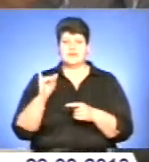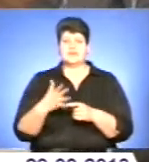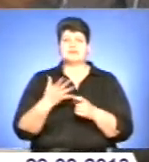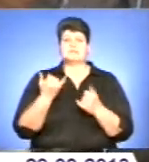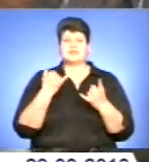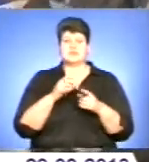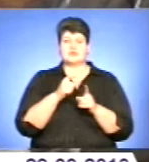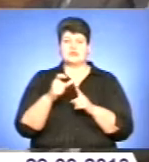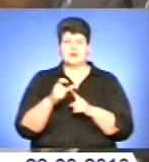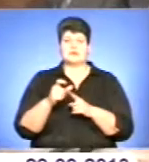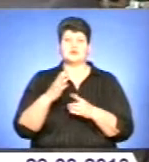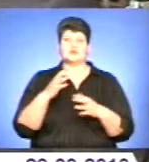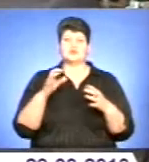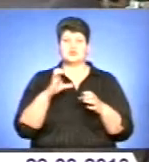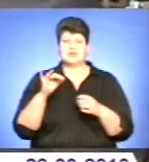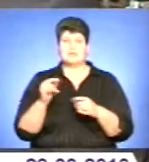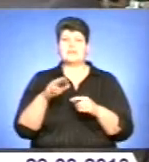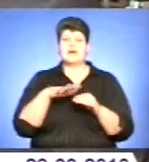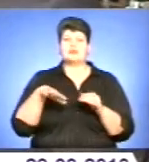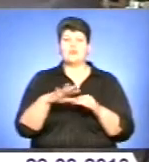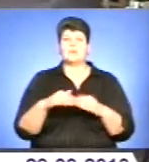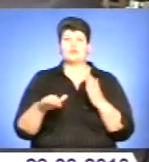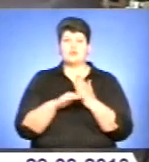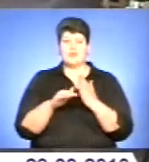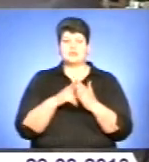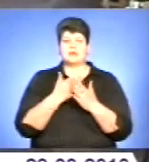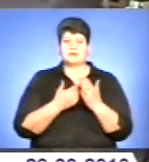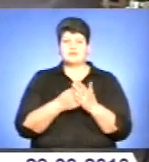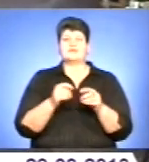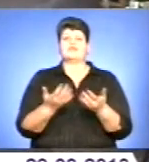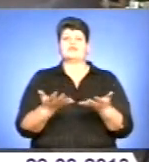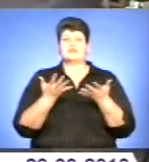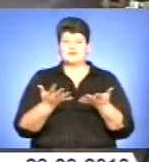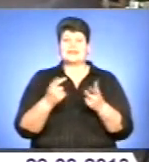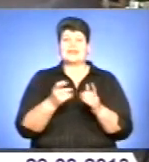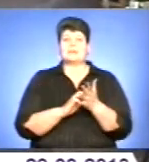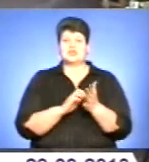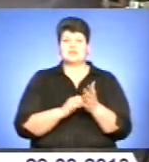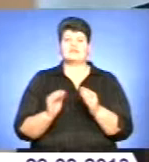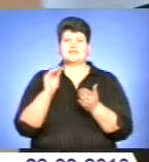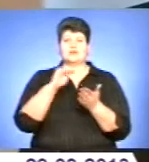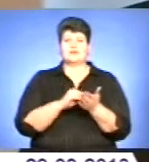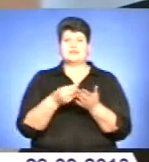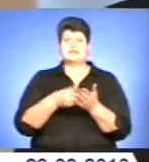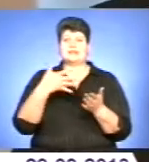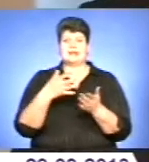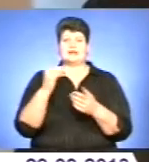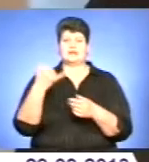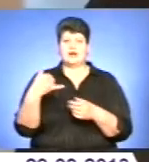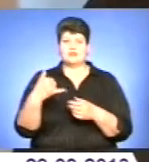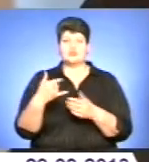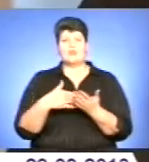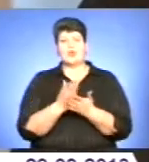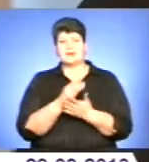антимонопольного комітету Василя Цушка, платформа допоможе до прикладу з'ясувати, з яких причин встановлювалася ціна на нафтопродукти – з